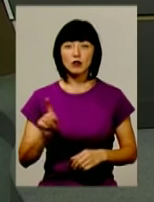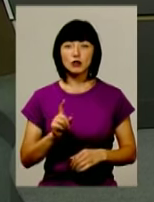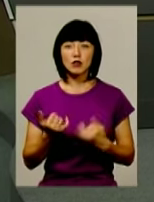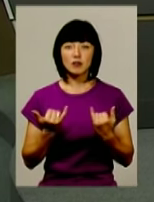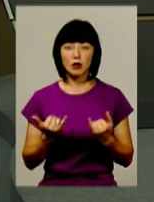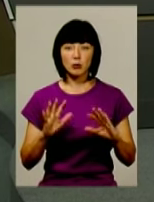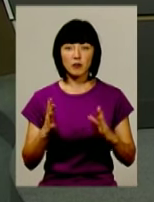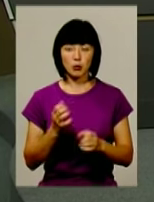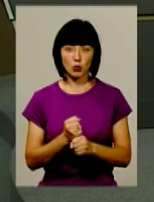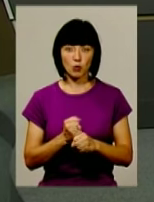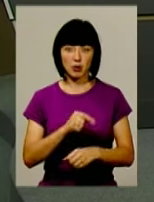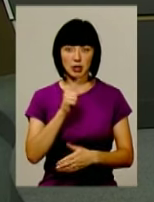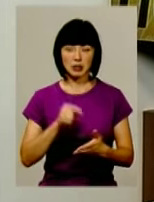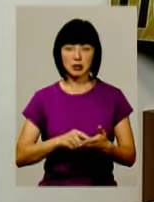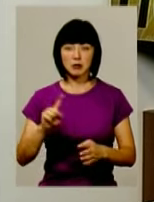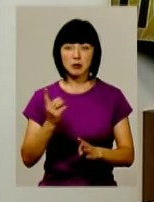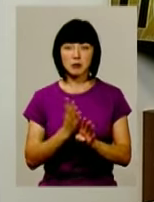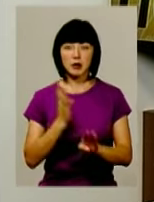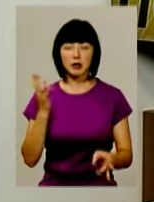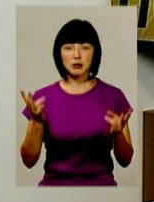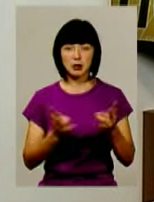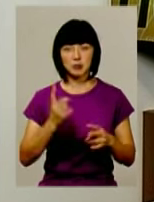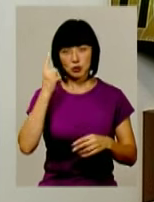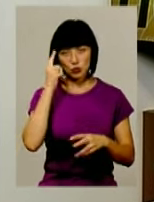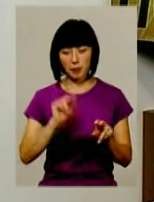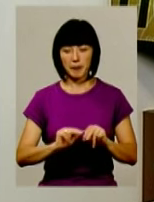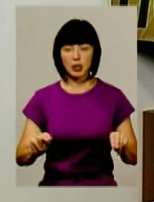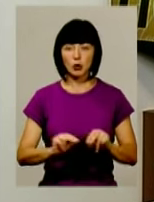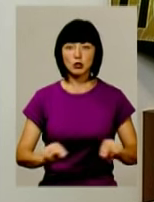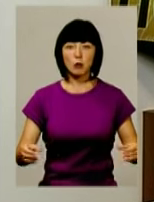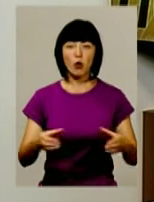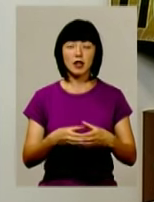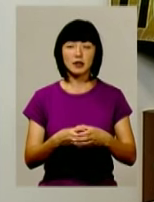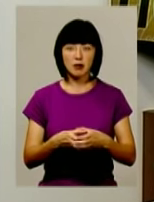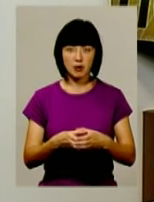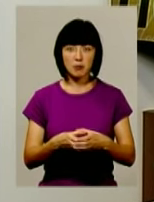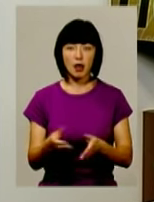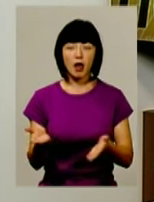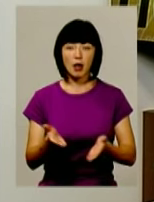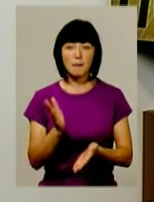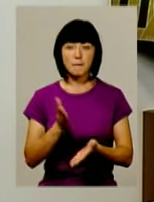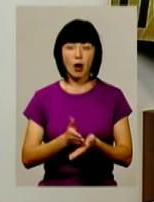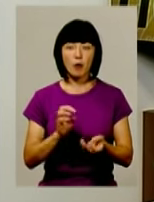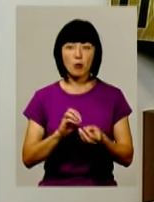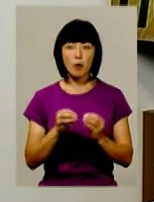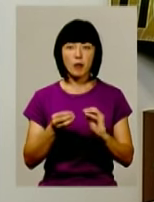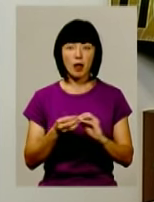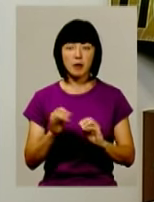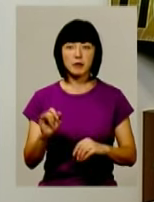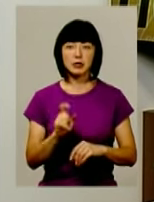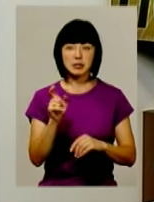даному випадку робити? Насамперед, то треба задуматися тим педагогічним колективом, які мають проблеми із